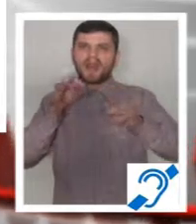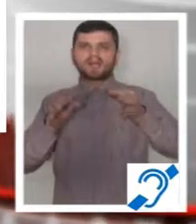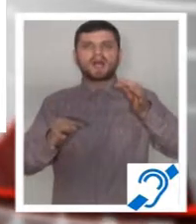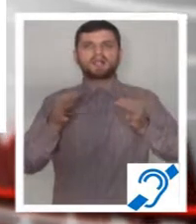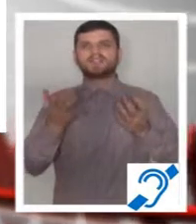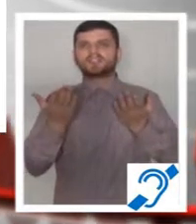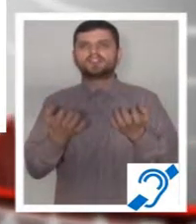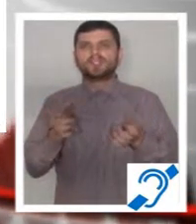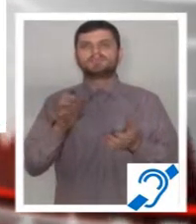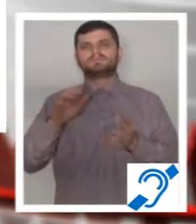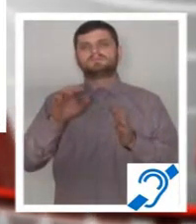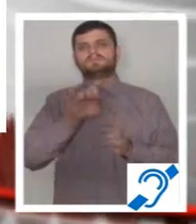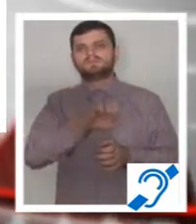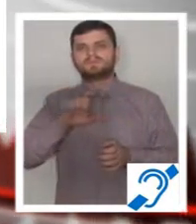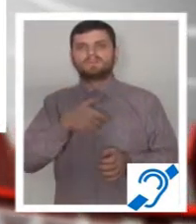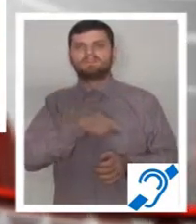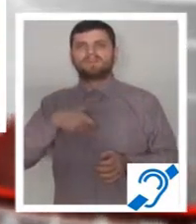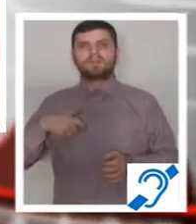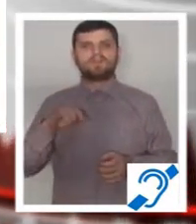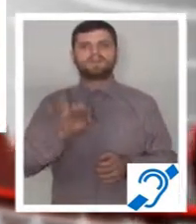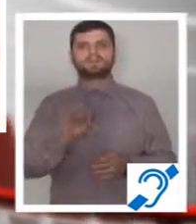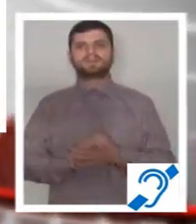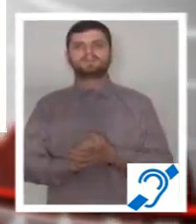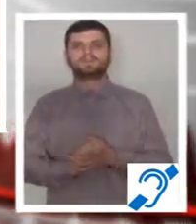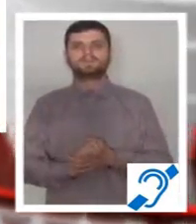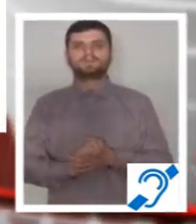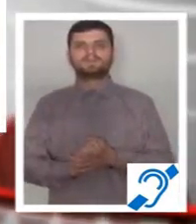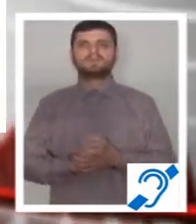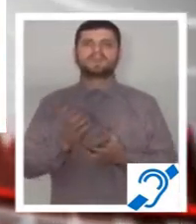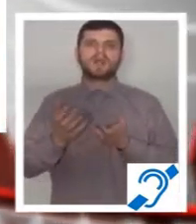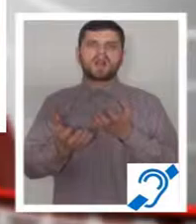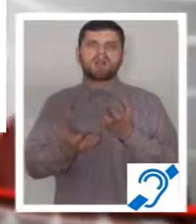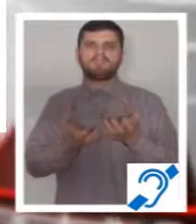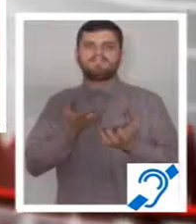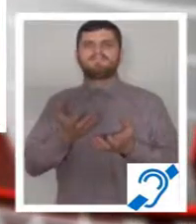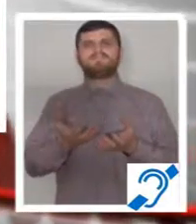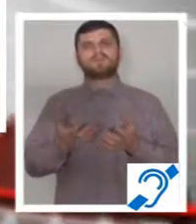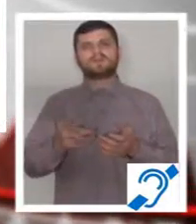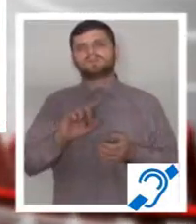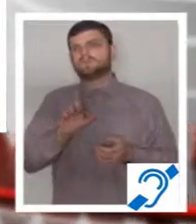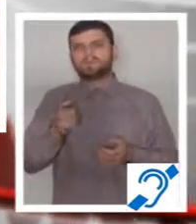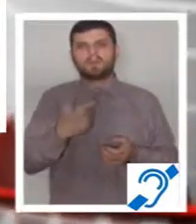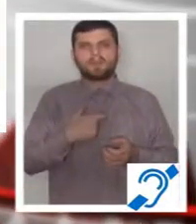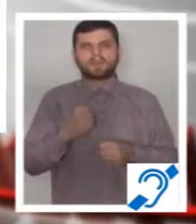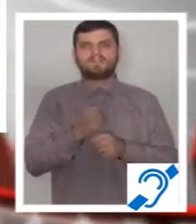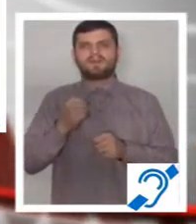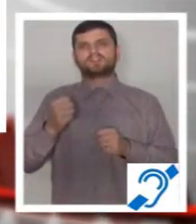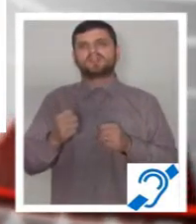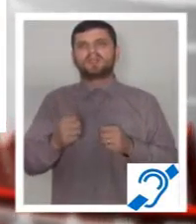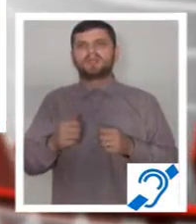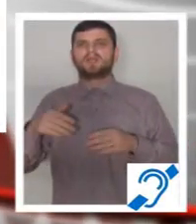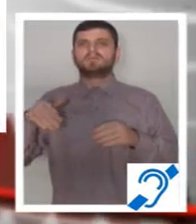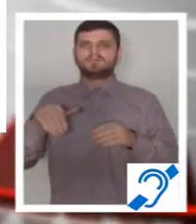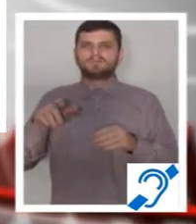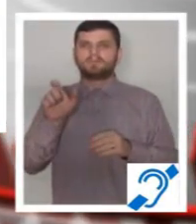Hala întreagă, în suprafață de 7.000 de metri pătrați, azi în totalitate. Astfel că firma nu își mai poate desfășura activitatea. În aceste